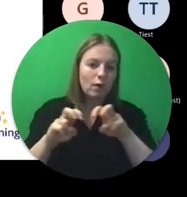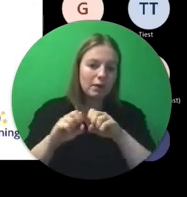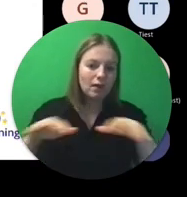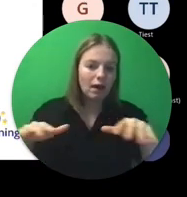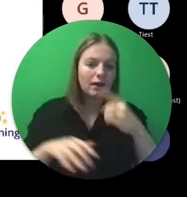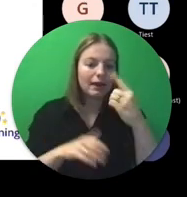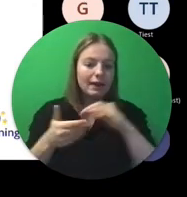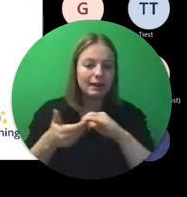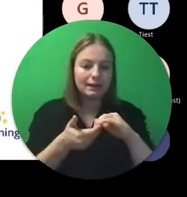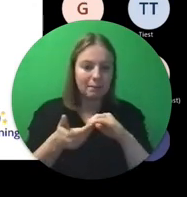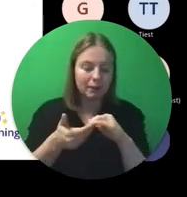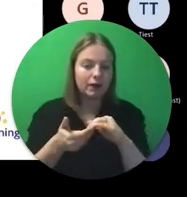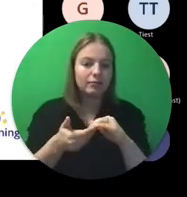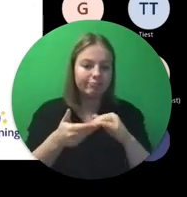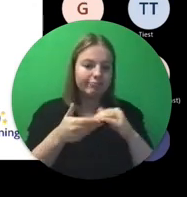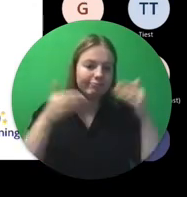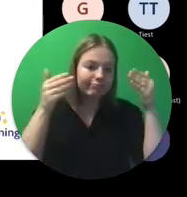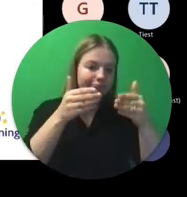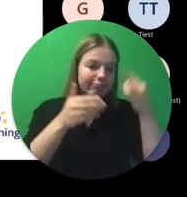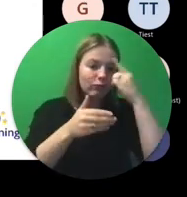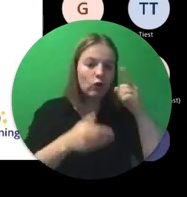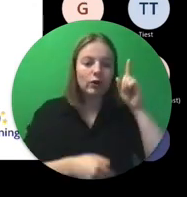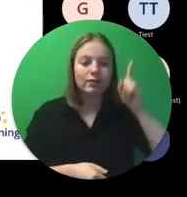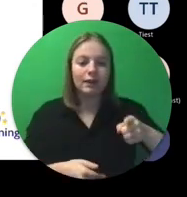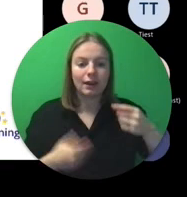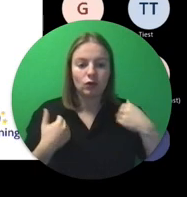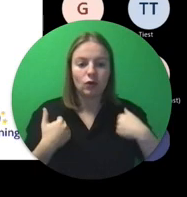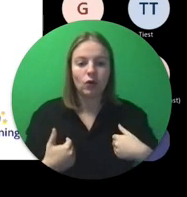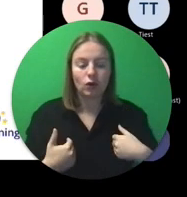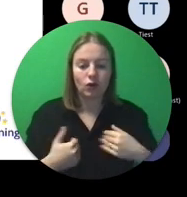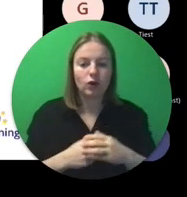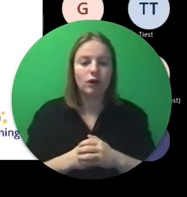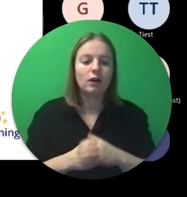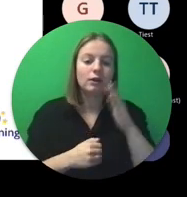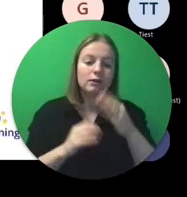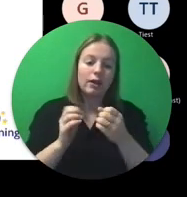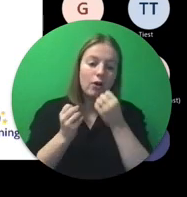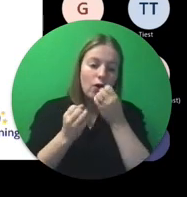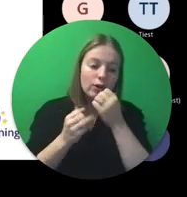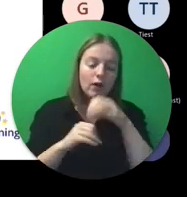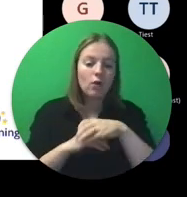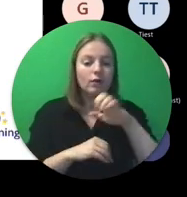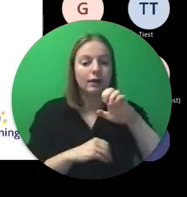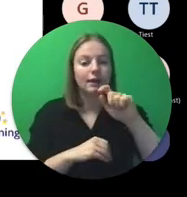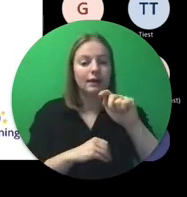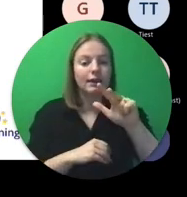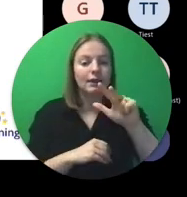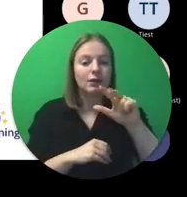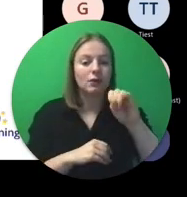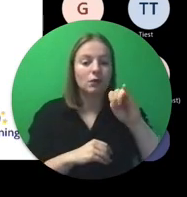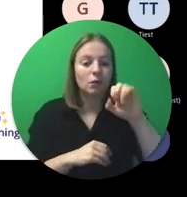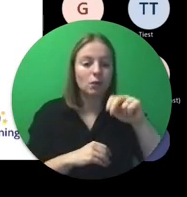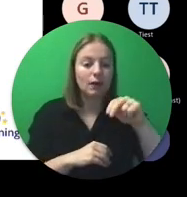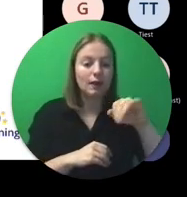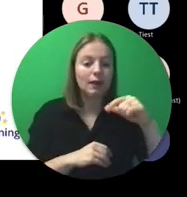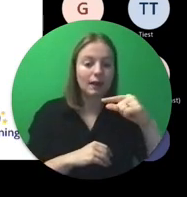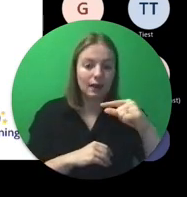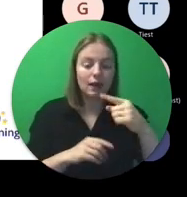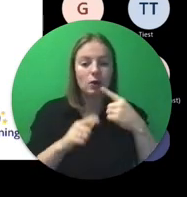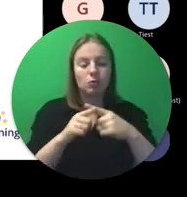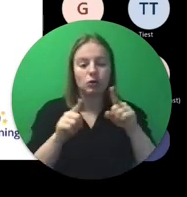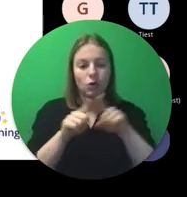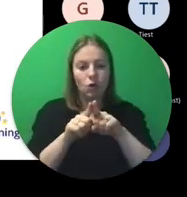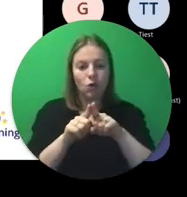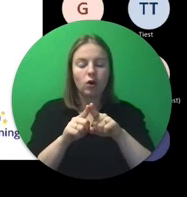webinar voor directeurs, waarbij e-twinning zal voorgesteld worden, en waarbij ook zal